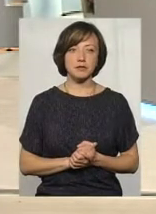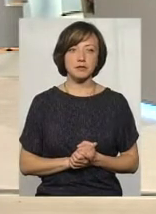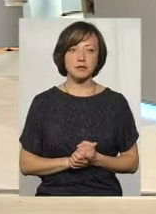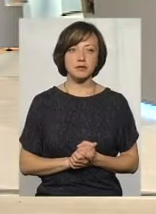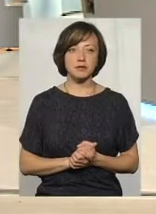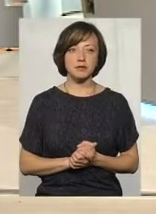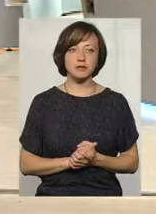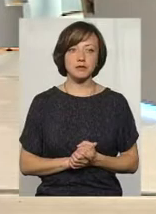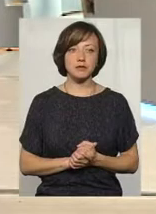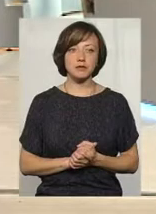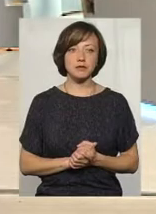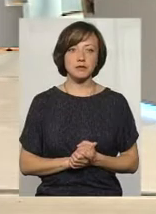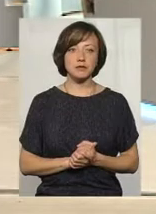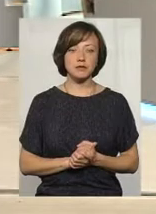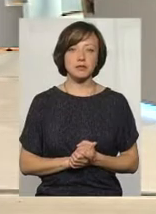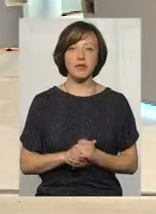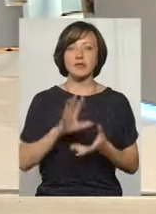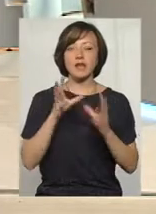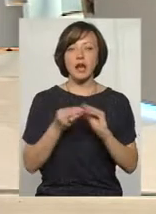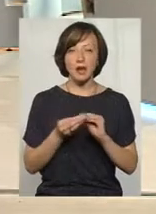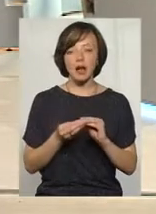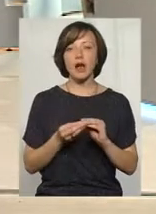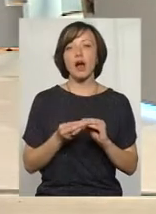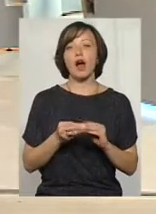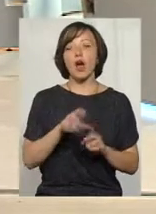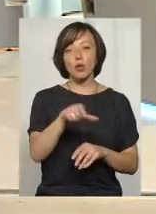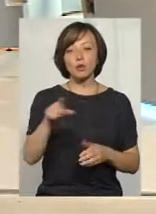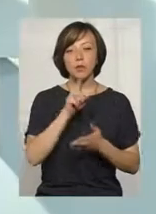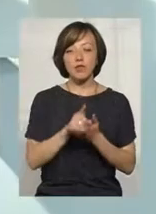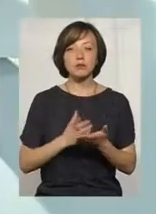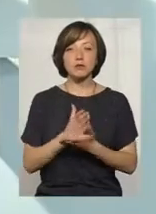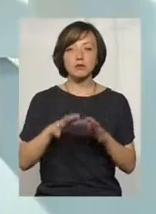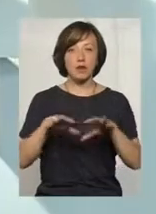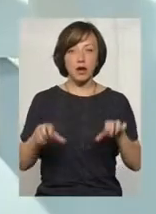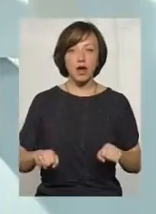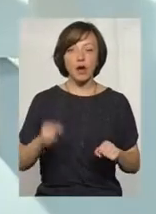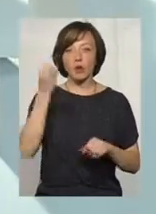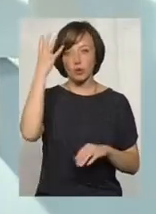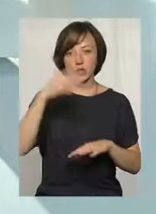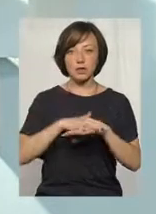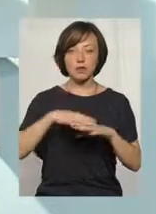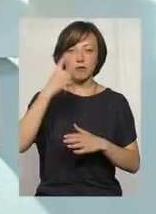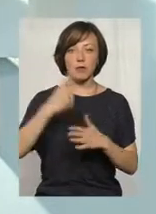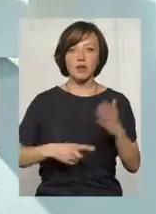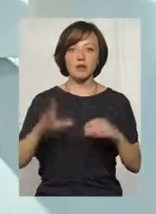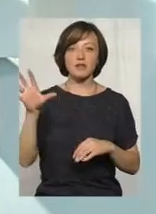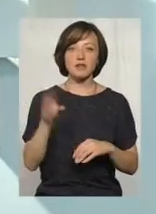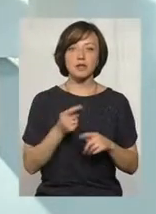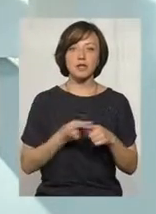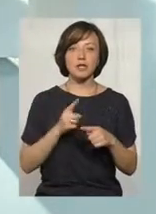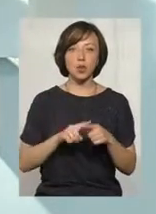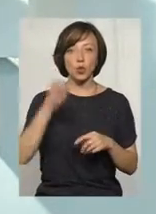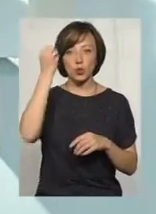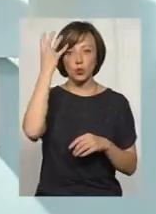Але, взагалі, культурне середовище повинно над цим думати, тому що, в принципі, я завжди була переконана, що всі ті